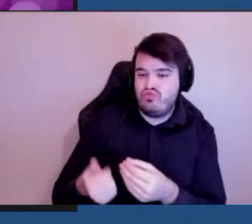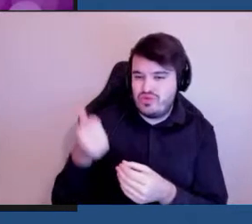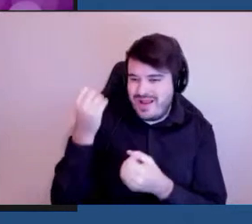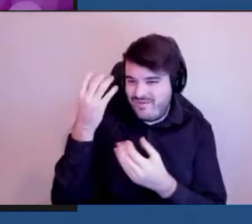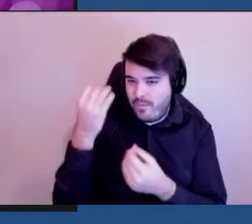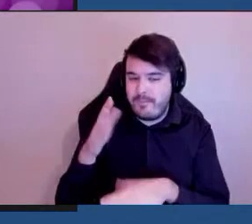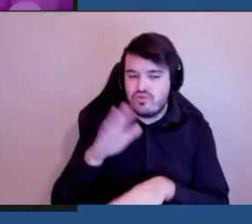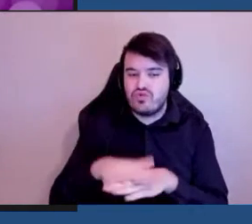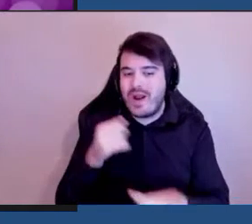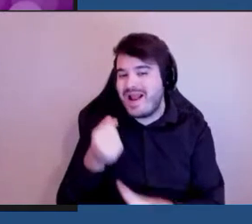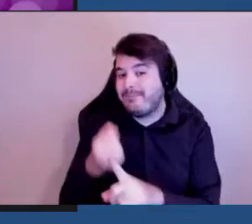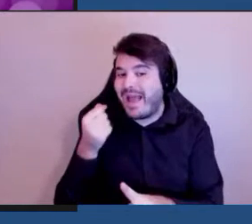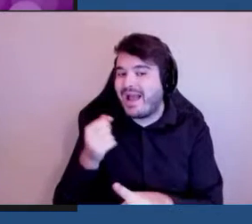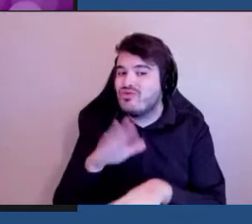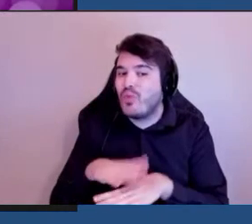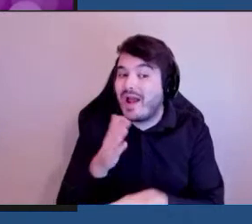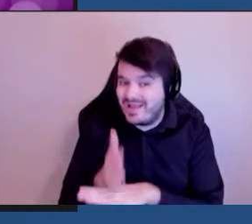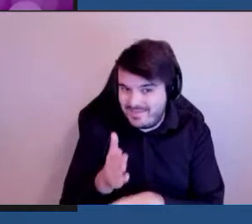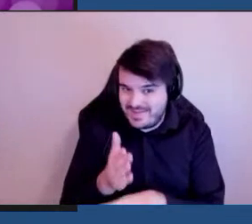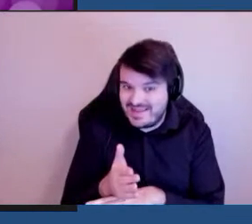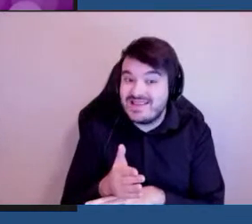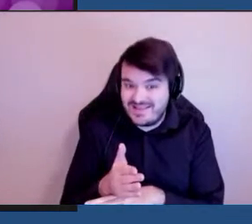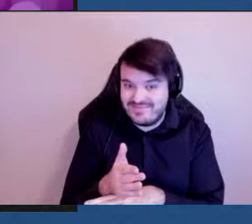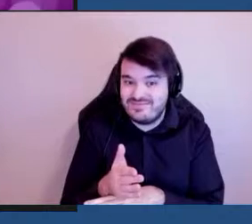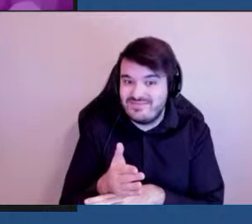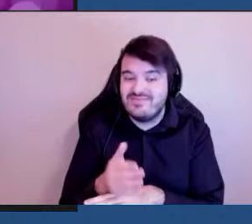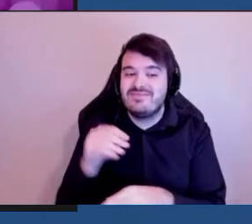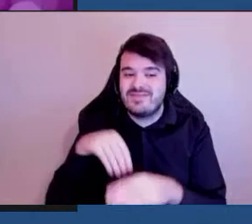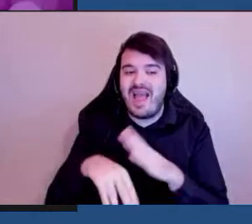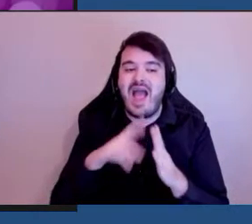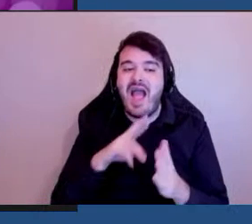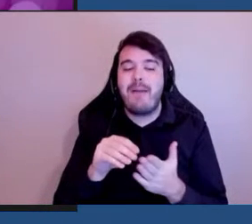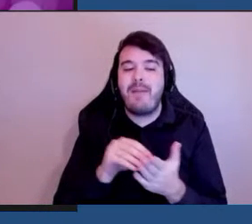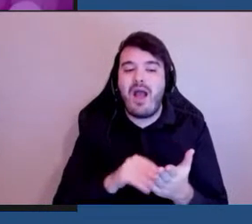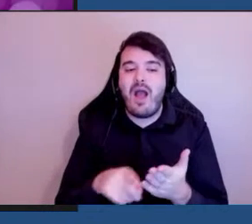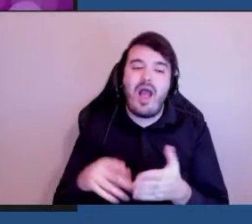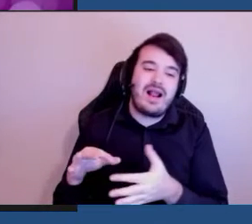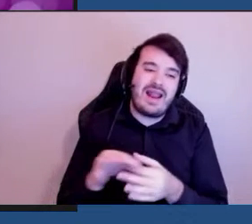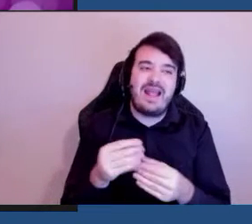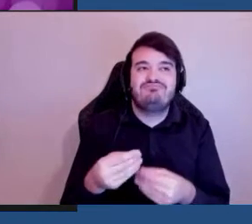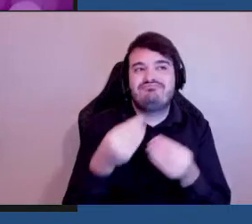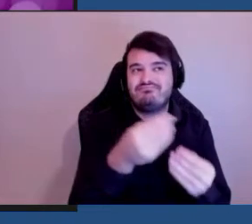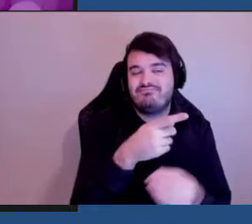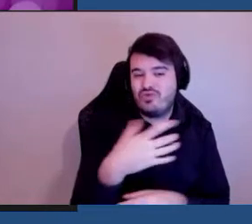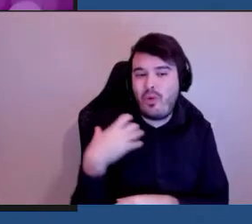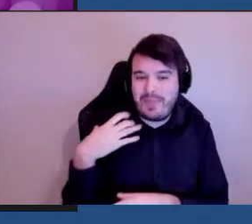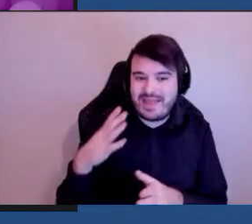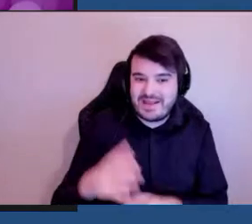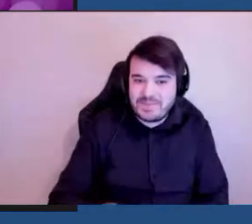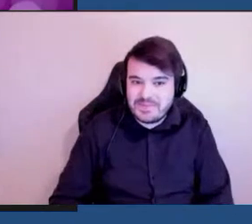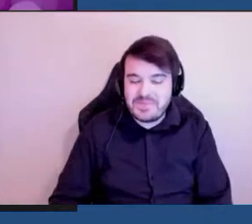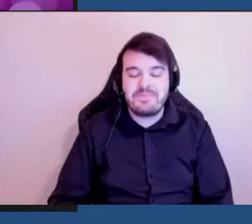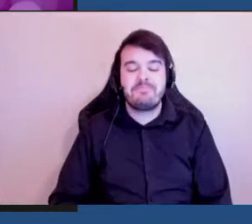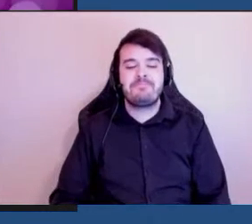les impacts sur l'accessibilité dans les rapports qu'ils donnent au comité. Ces énoncés sur l'accessibilité